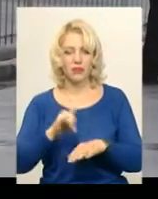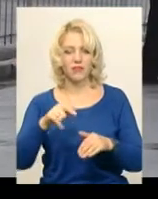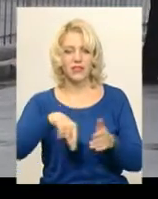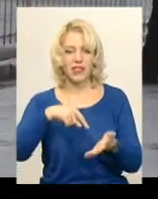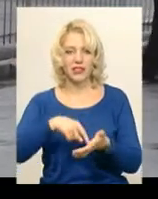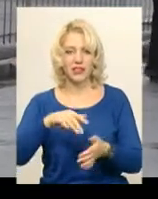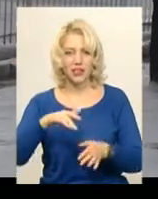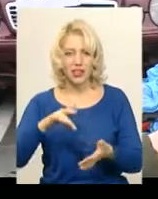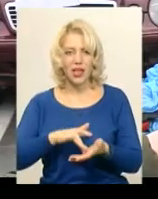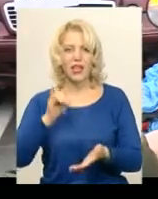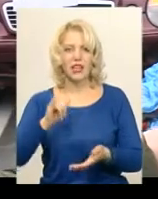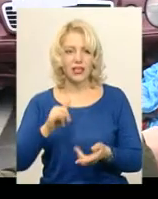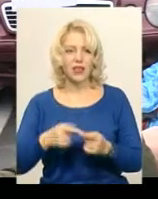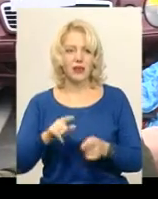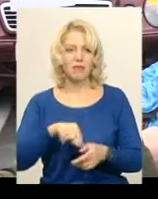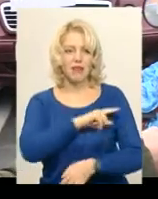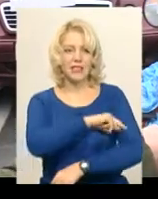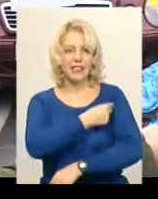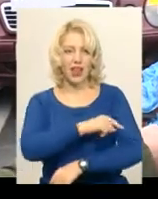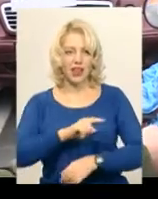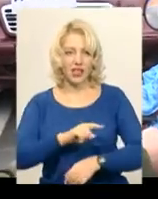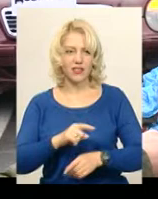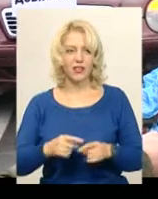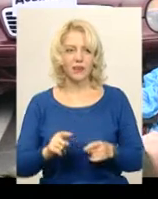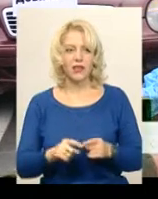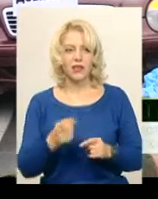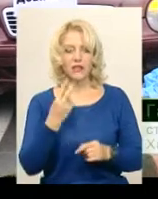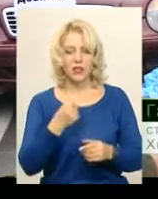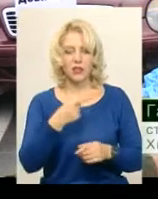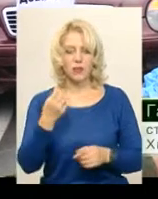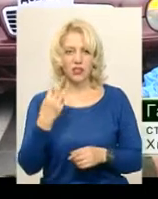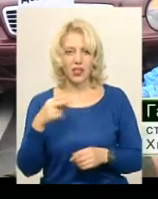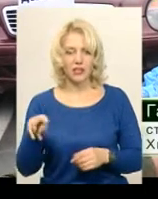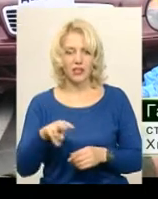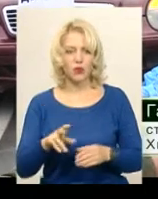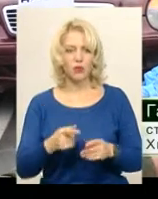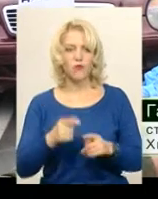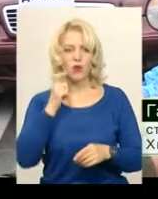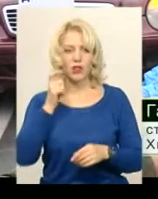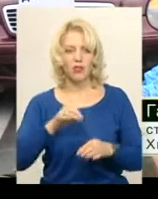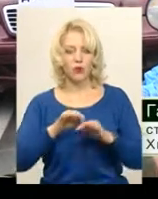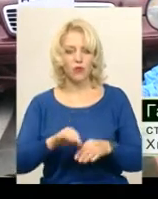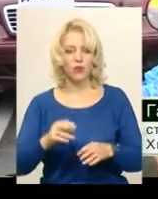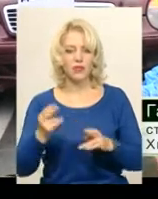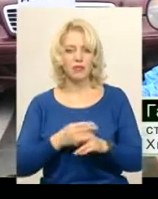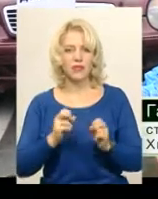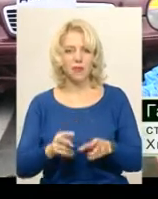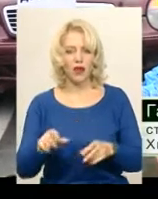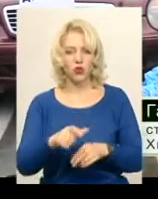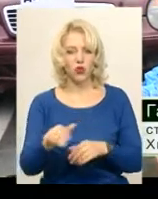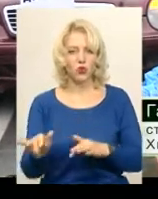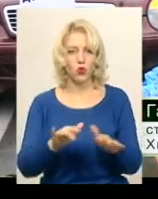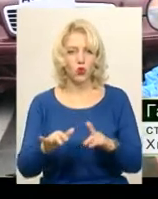Хмельницька міська лікарня. З 12 по 18 листопада в Україні проходить тиждень безпеки дорожнього руху. І в рамках даного